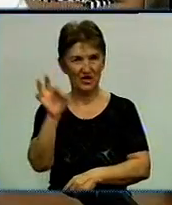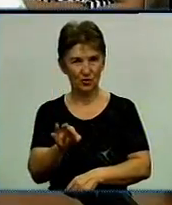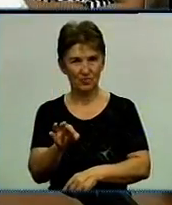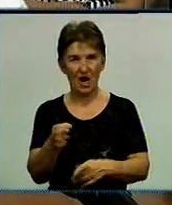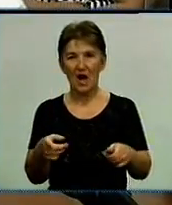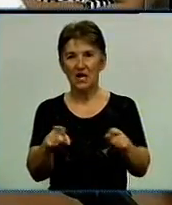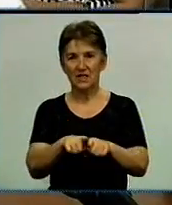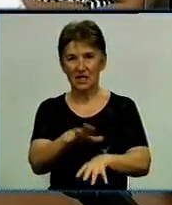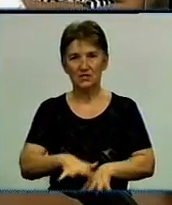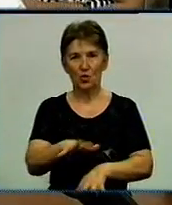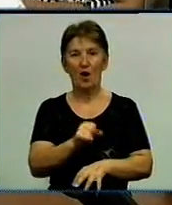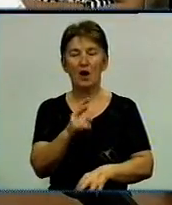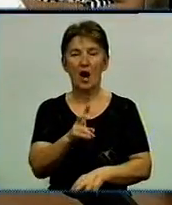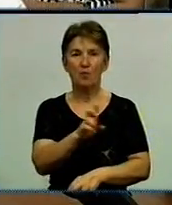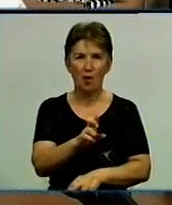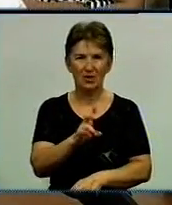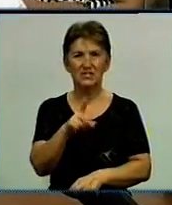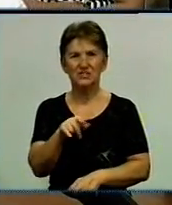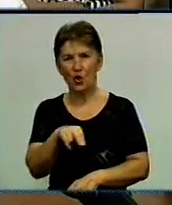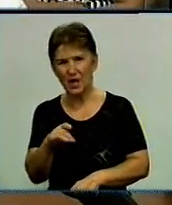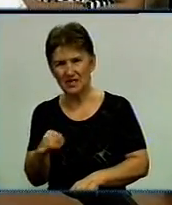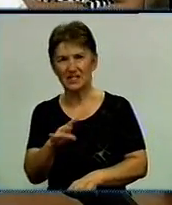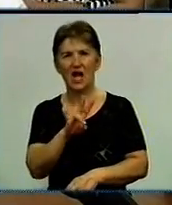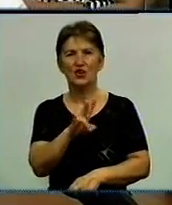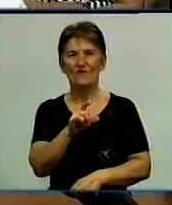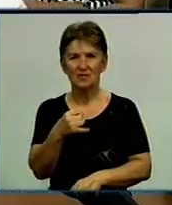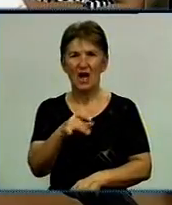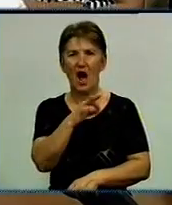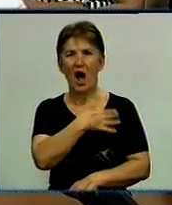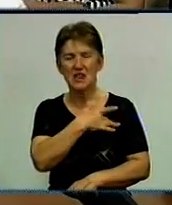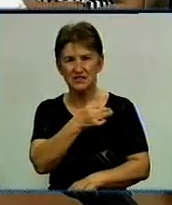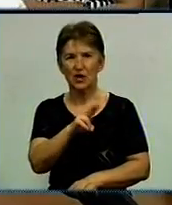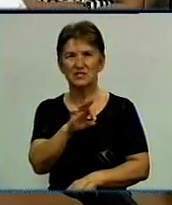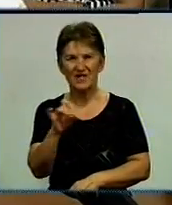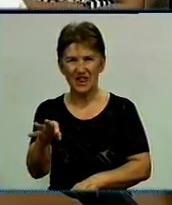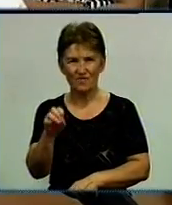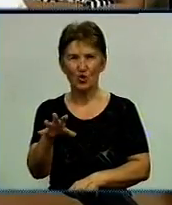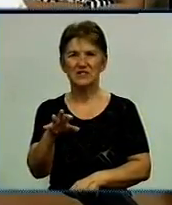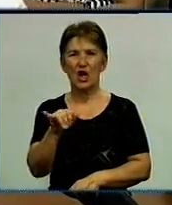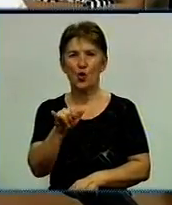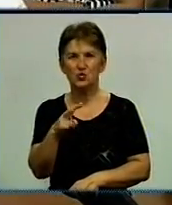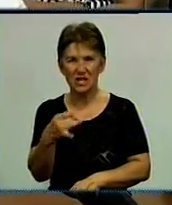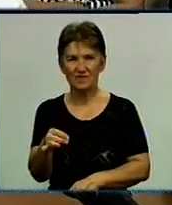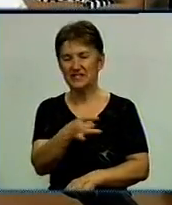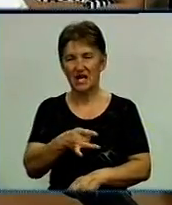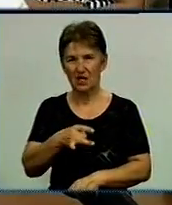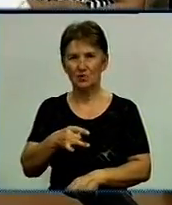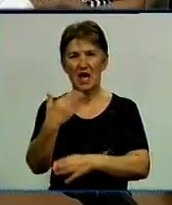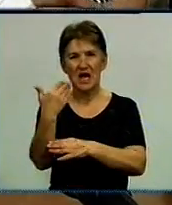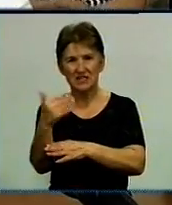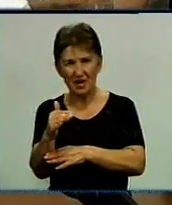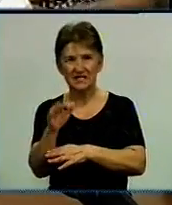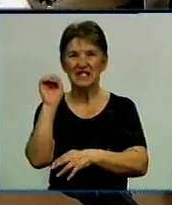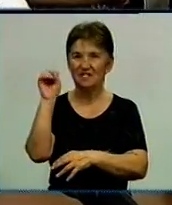території, як Бобринецька, Долинська, Новгородківська, Новорохангельська, Олександрівський, Ануфлівський, Світловодський, Устинівський район, міста Знам'янська і